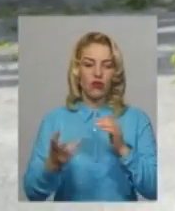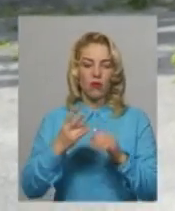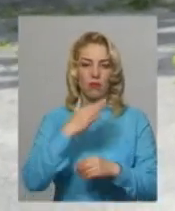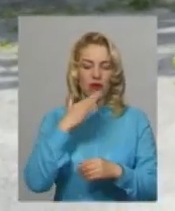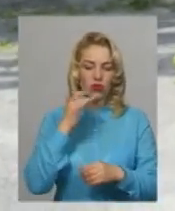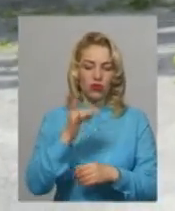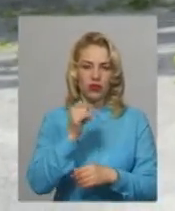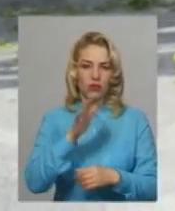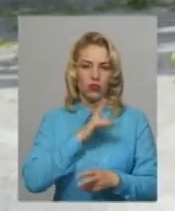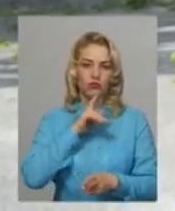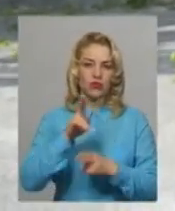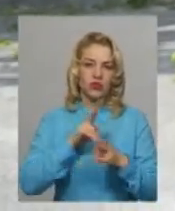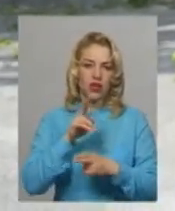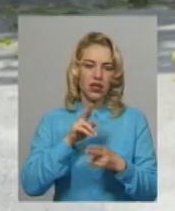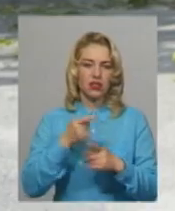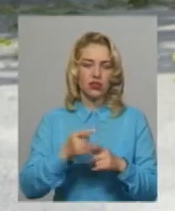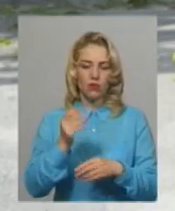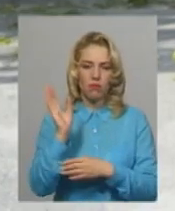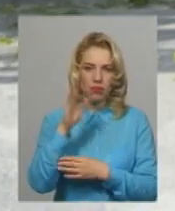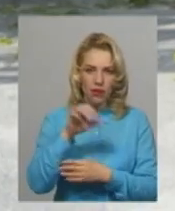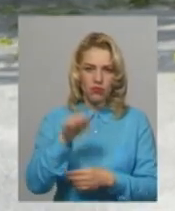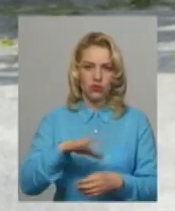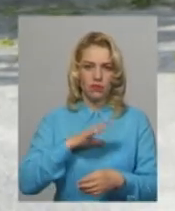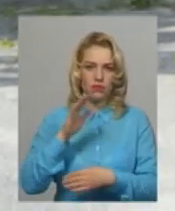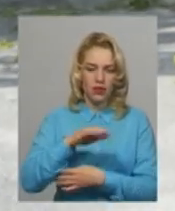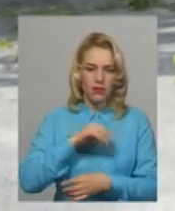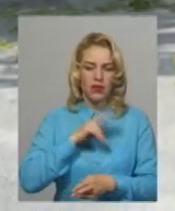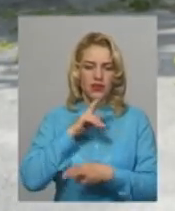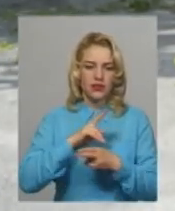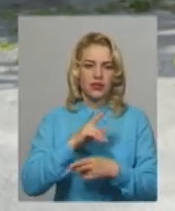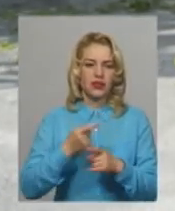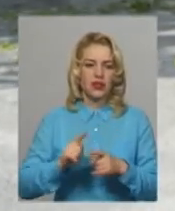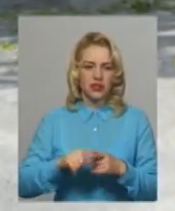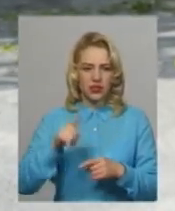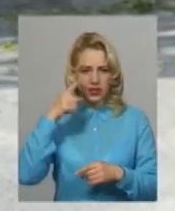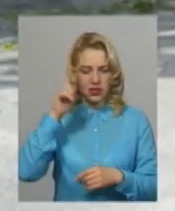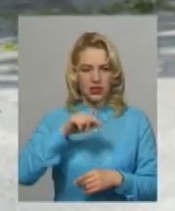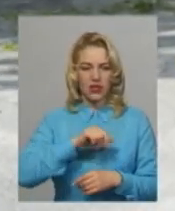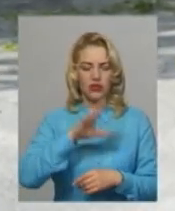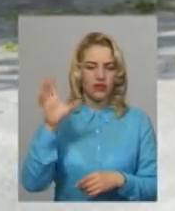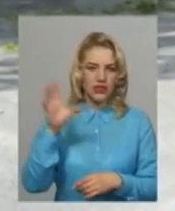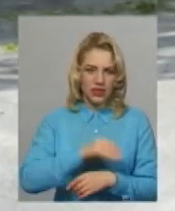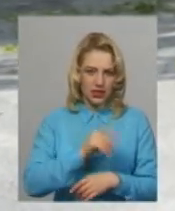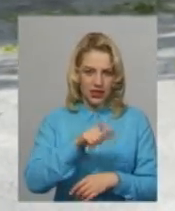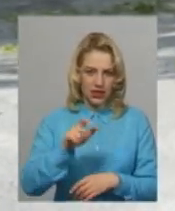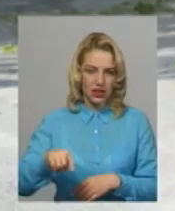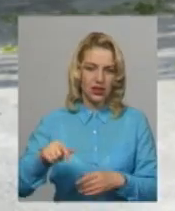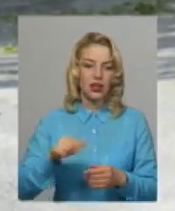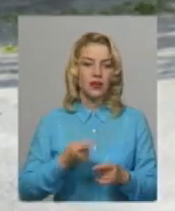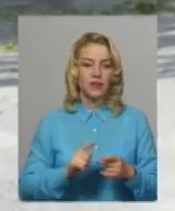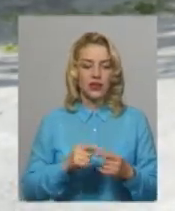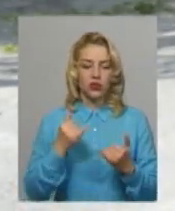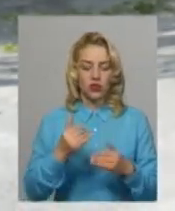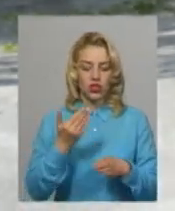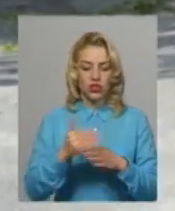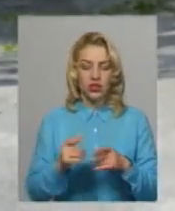неодноразово були скарги, що воно має ось-пось впасти. Сьогодні це підтвердили і учні школи, і це знають посередньо по термію. Саме сьогодні частина цього